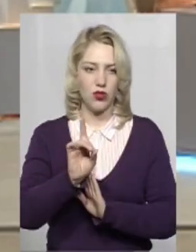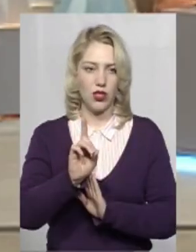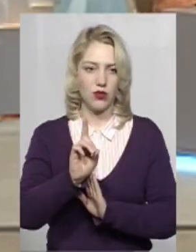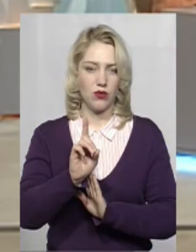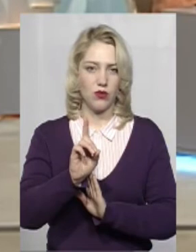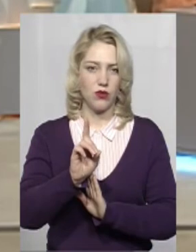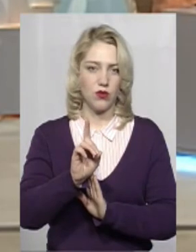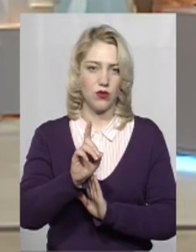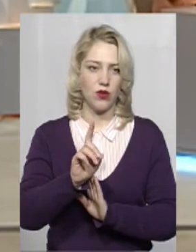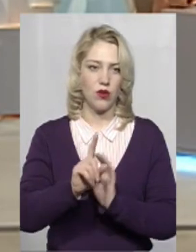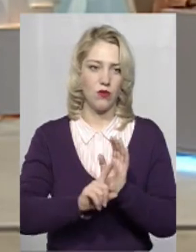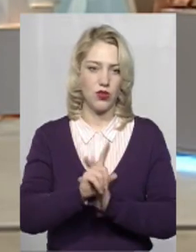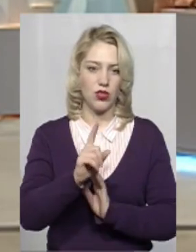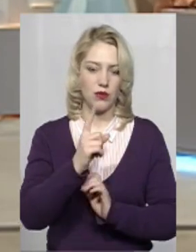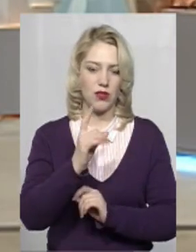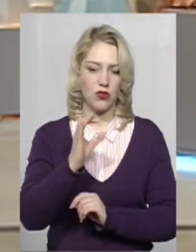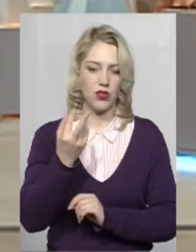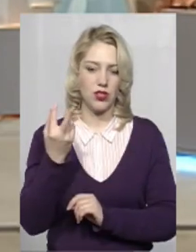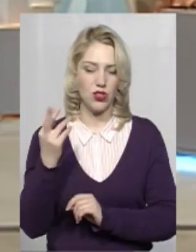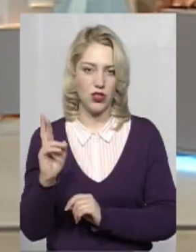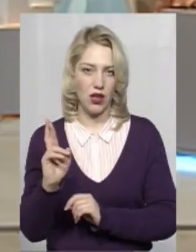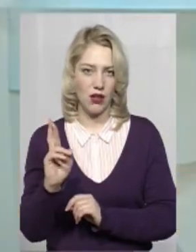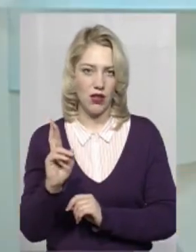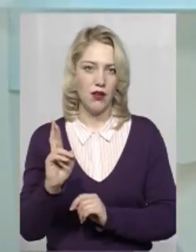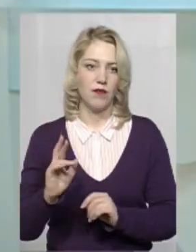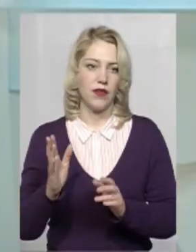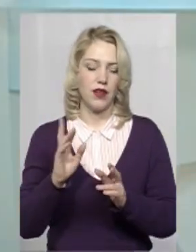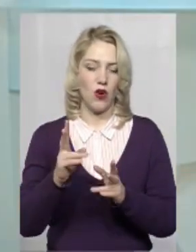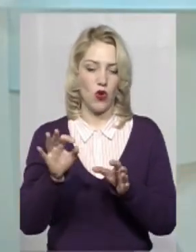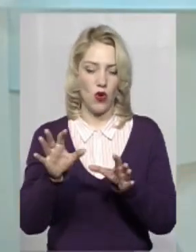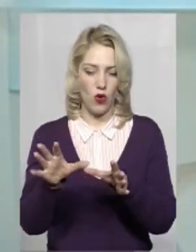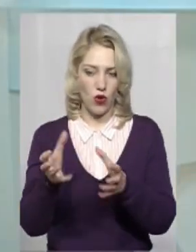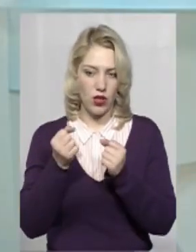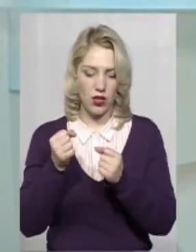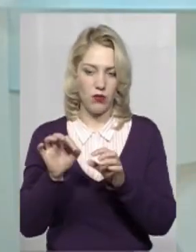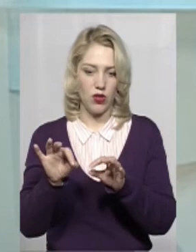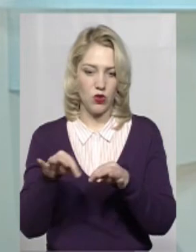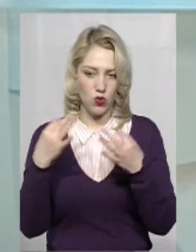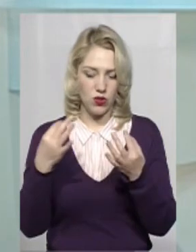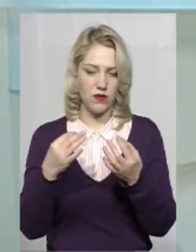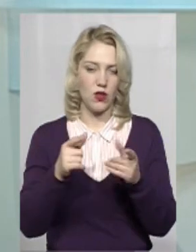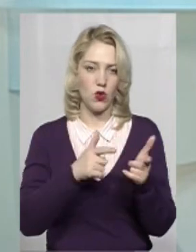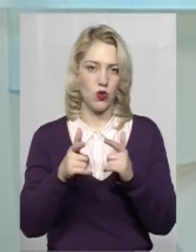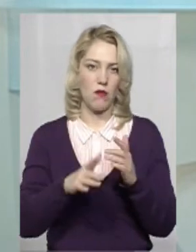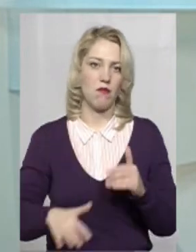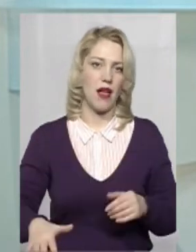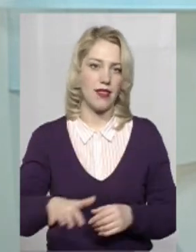Почали з 1 січня? почали з 1 січня, по суті. Як отримали дозвіл, одразу почали готувати майданчик,